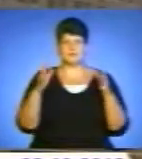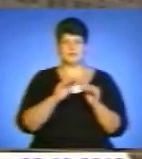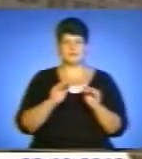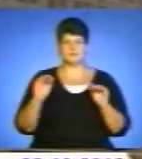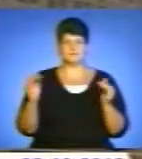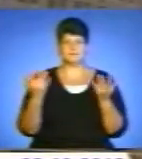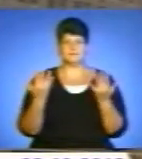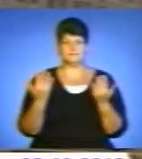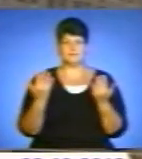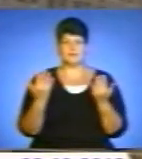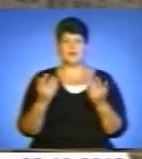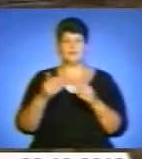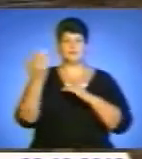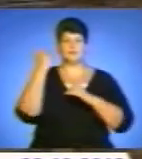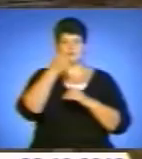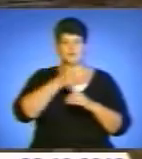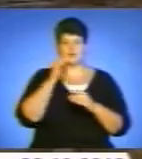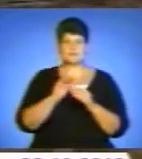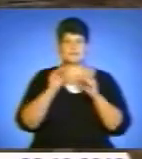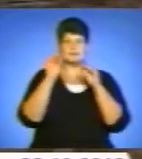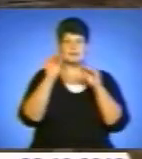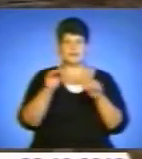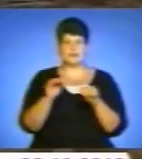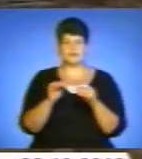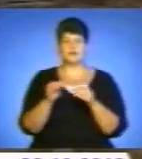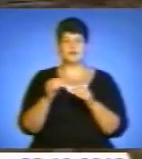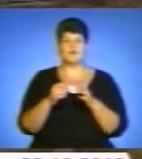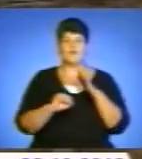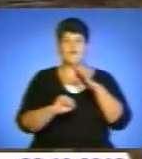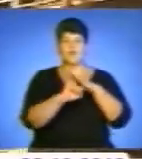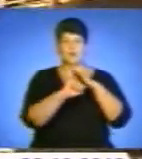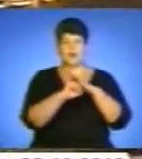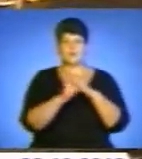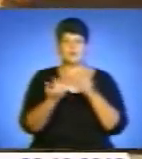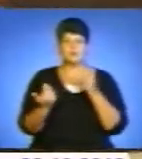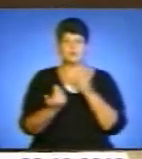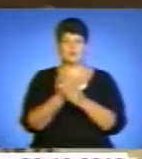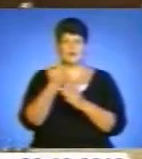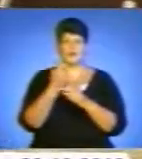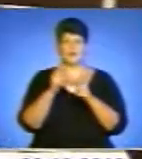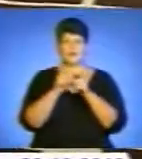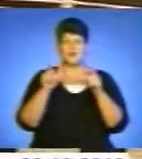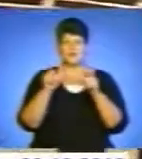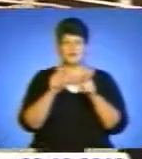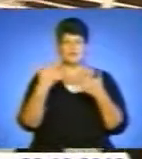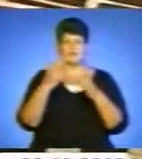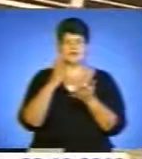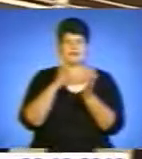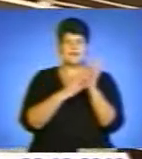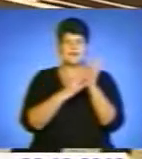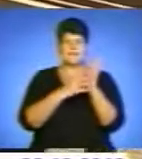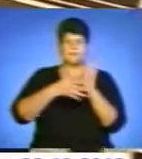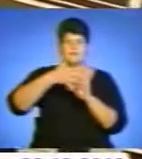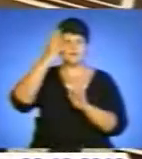Ще рік тому тут лише закладали фундамент майбутнього корпусу Охмадиту. Тепер він виріс на 9 поверхів, а вже з наступного тут